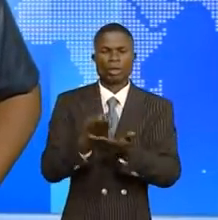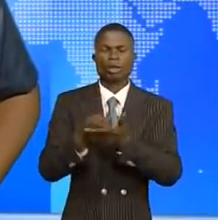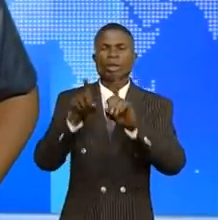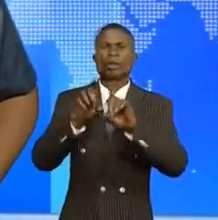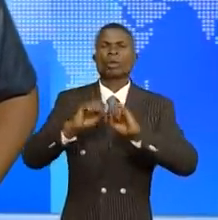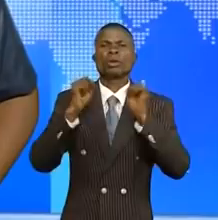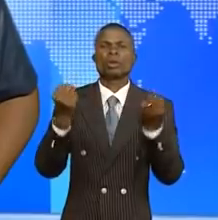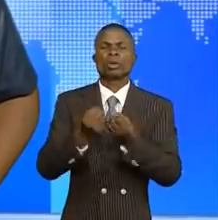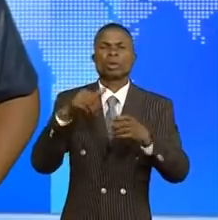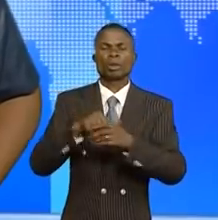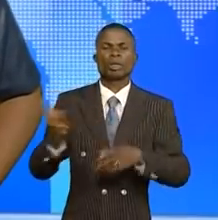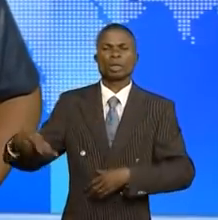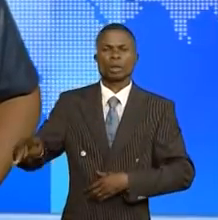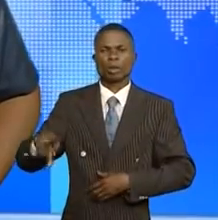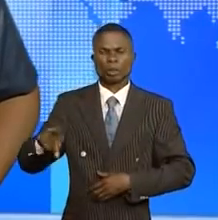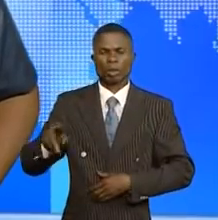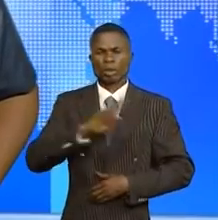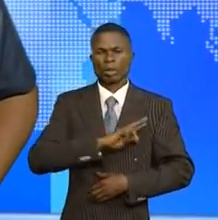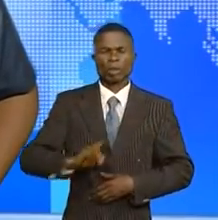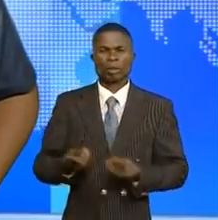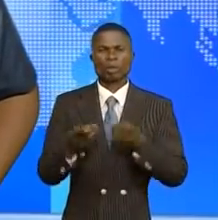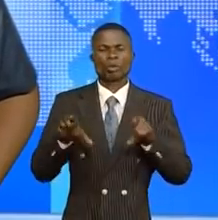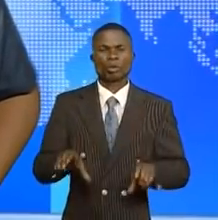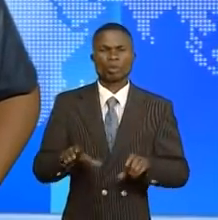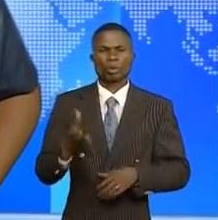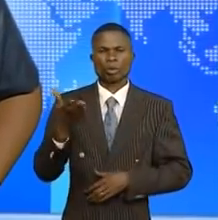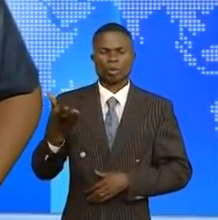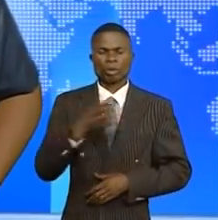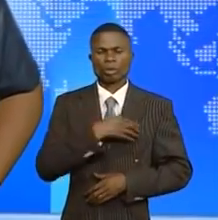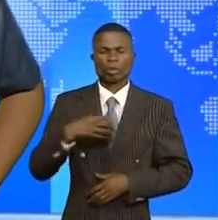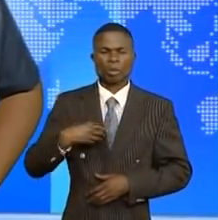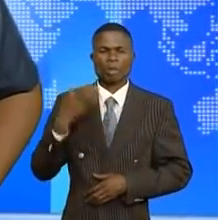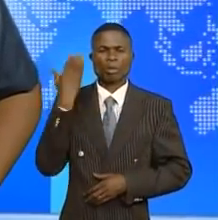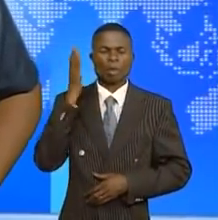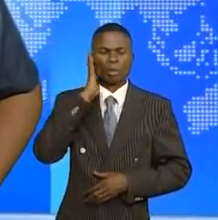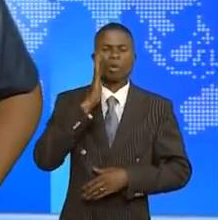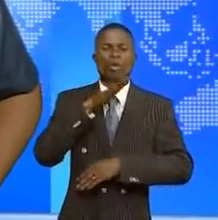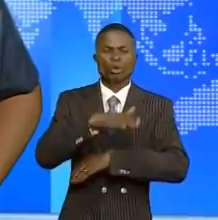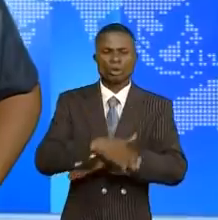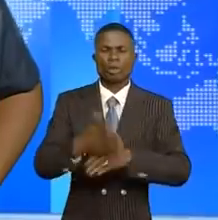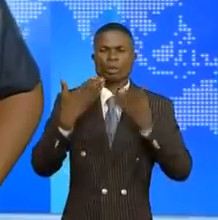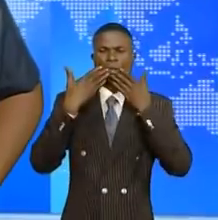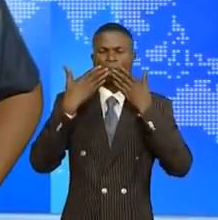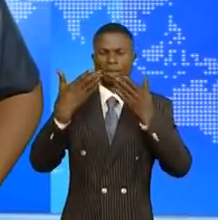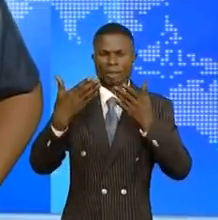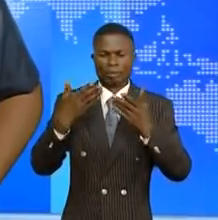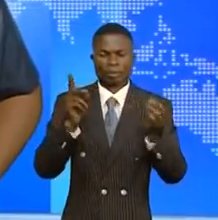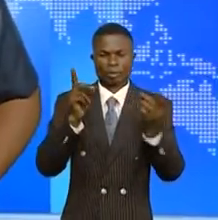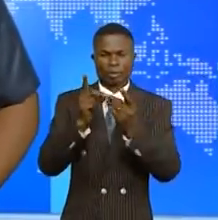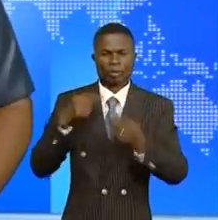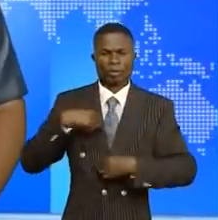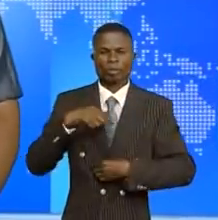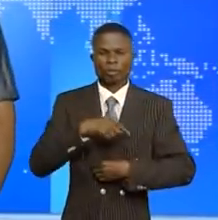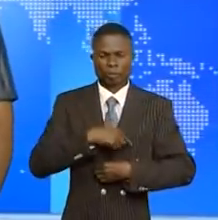sociale à travers le province en République démocratique du Congo. Mesdames et messieurs, bonsoir et soyez les bienvenus si vous nous rejoignez.